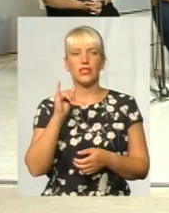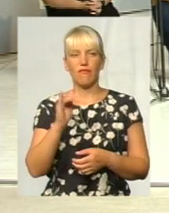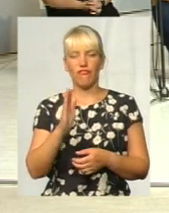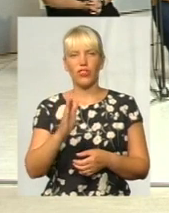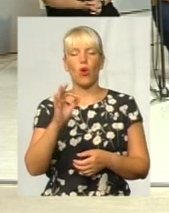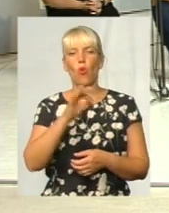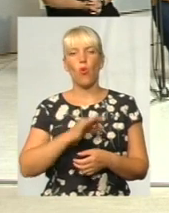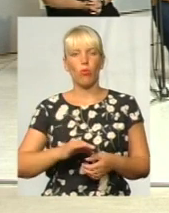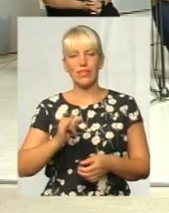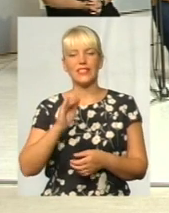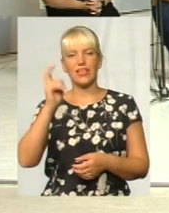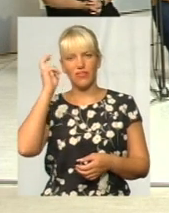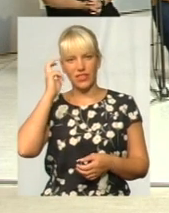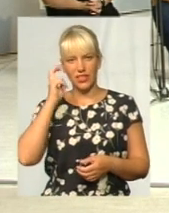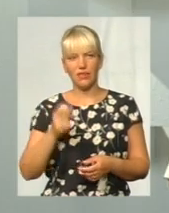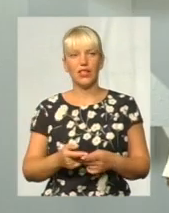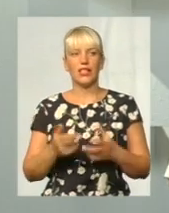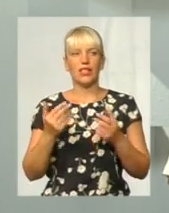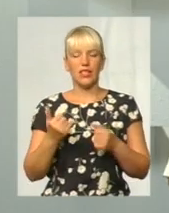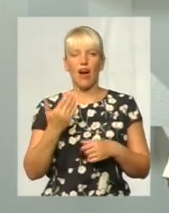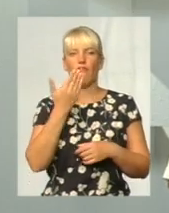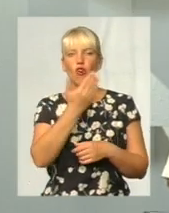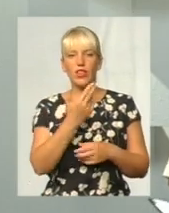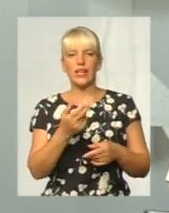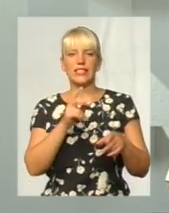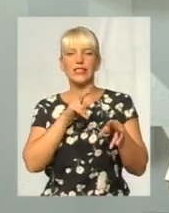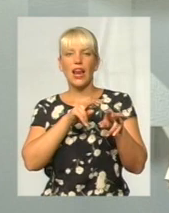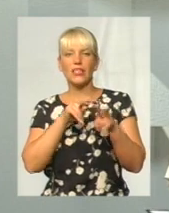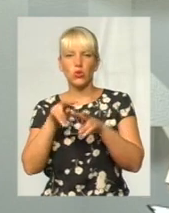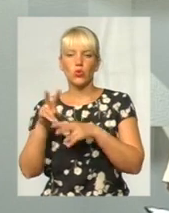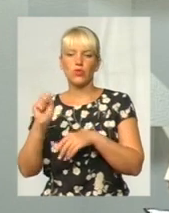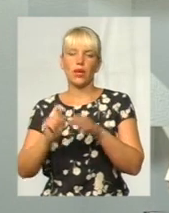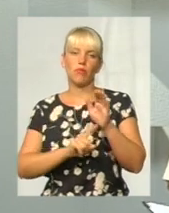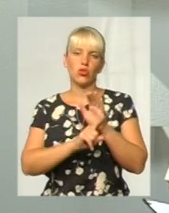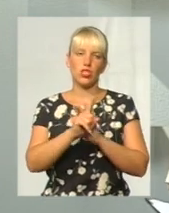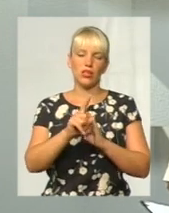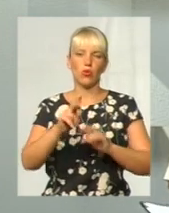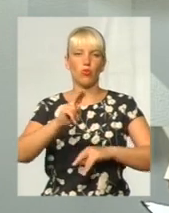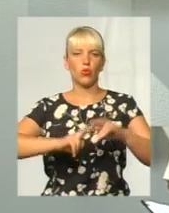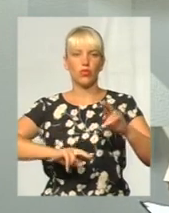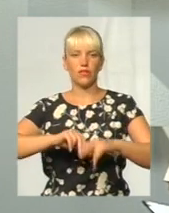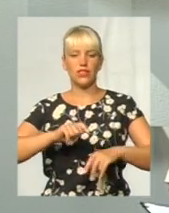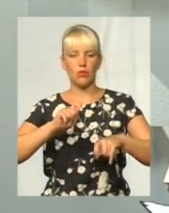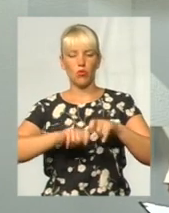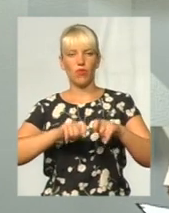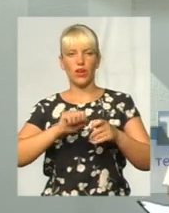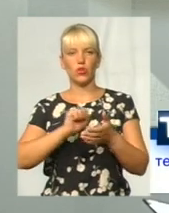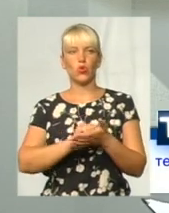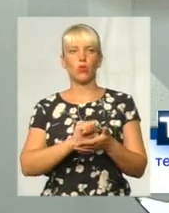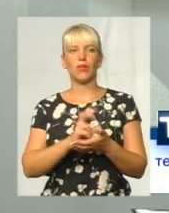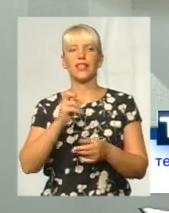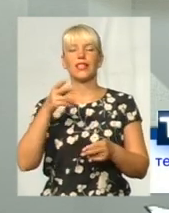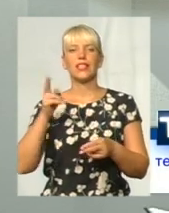області і в Києві, так? Так, вони слідкують за початком, дають дозвіл на початок, будівництво перевіряють відповідні документи, і на